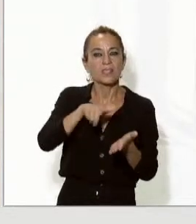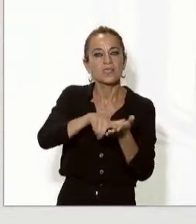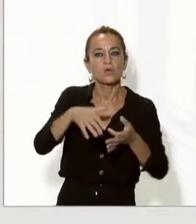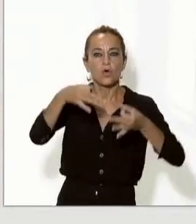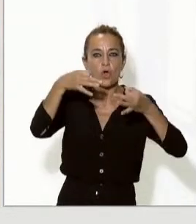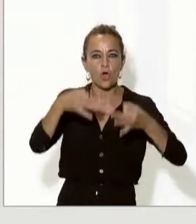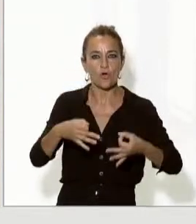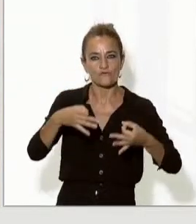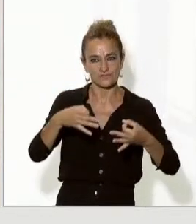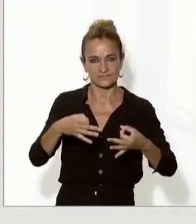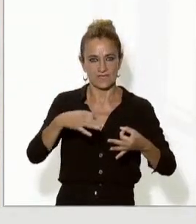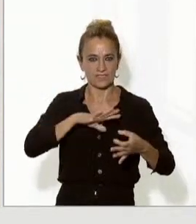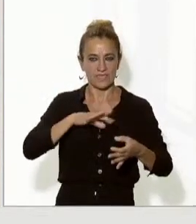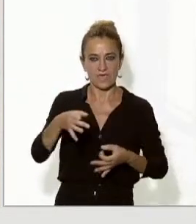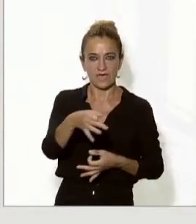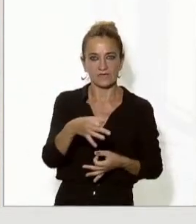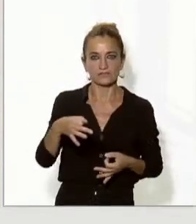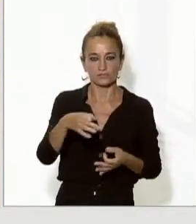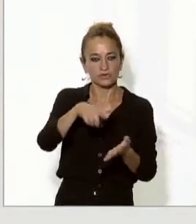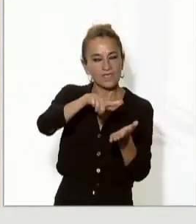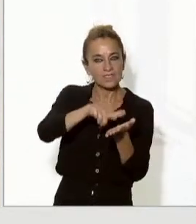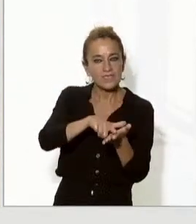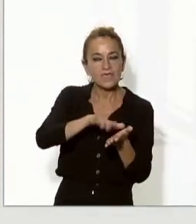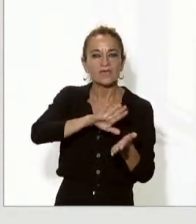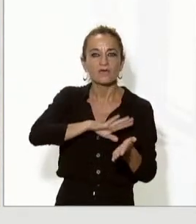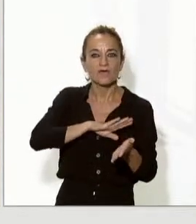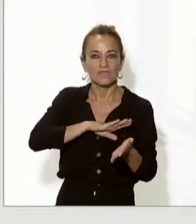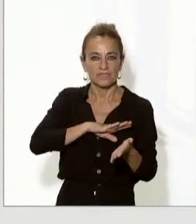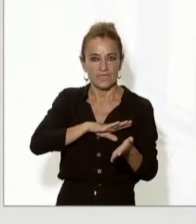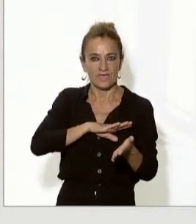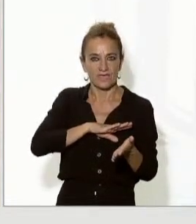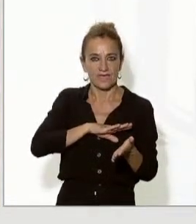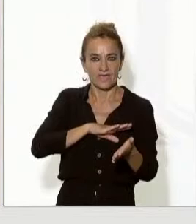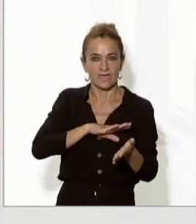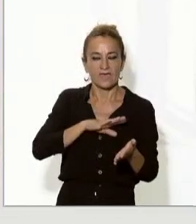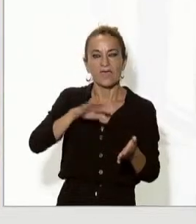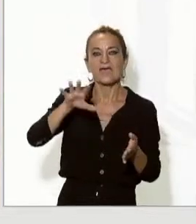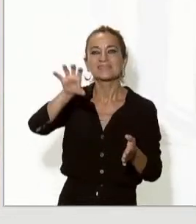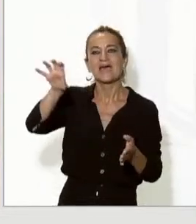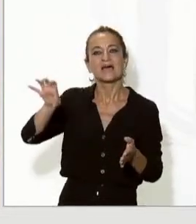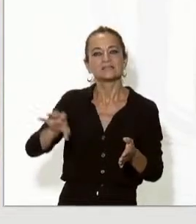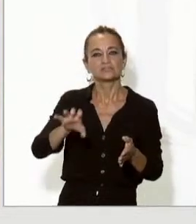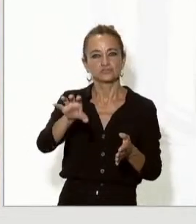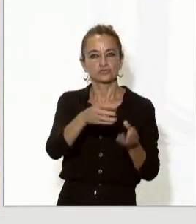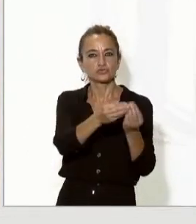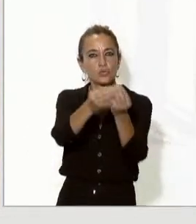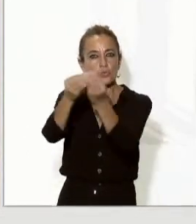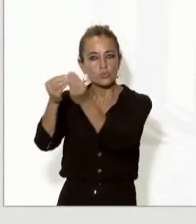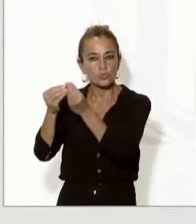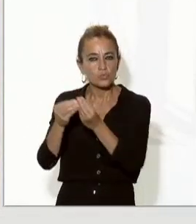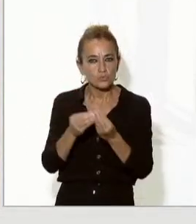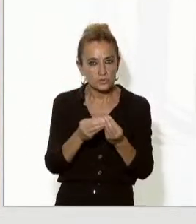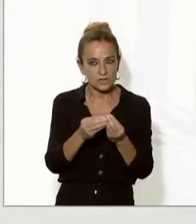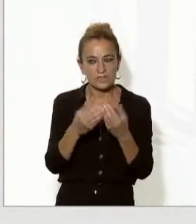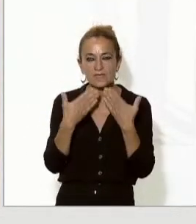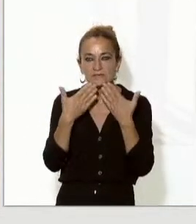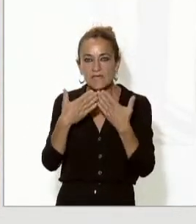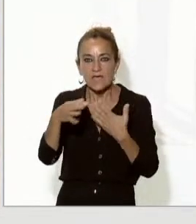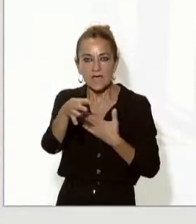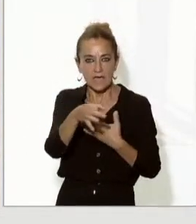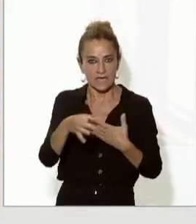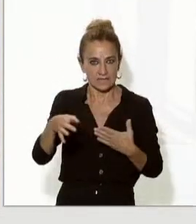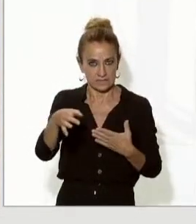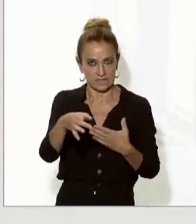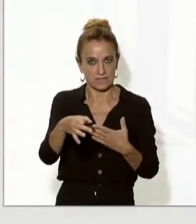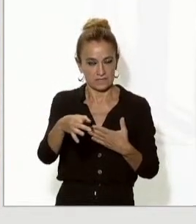'Andorra, és llengua de les Nacions Unides gràcies a la pertinença d'Andorra com a estat membre de les Nacions Unides